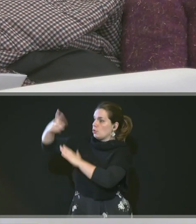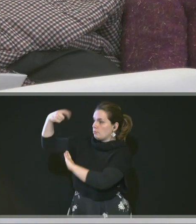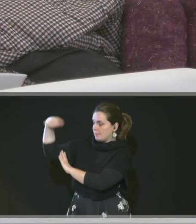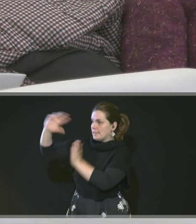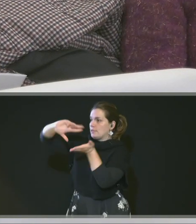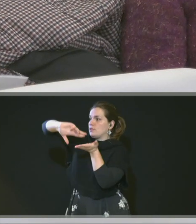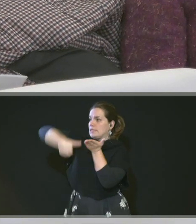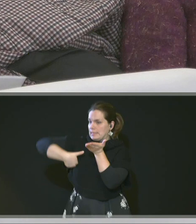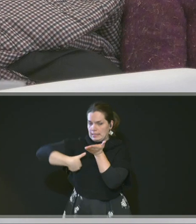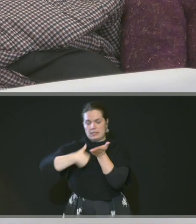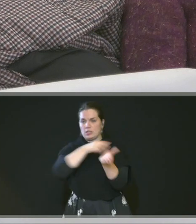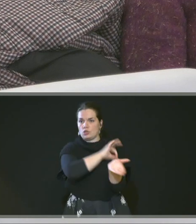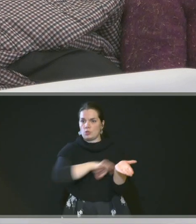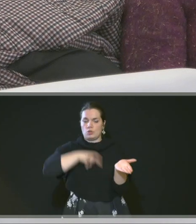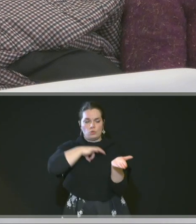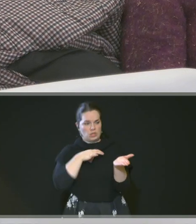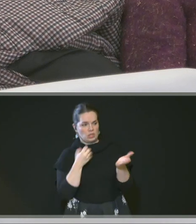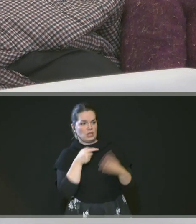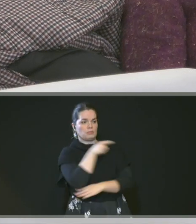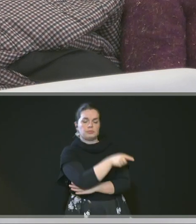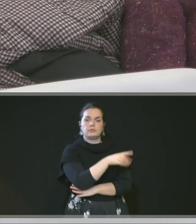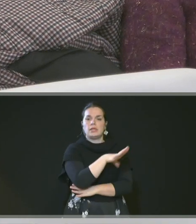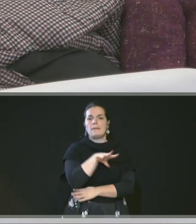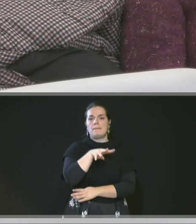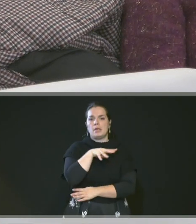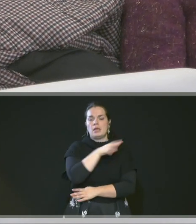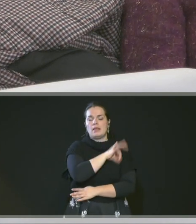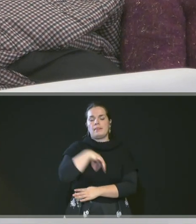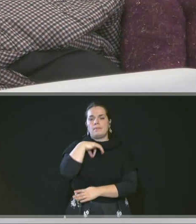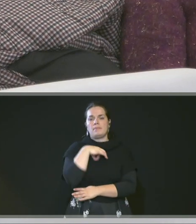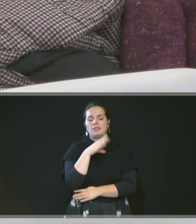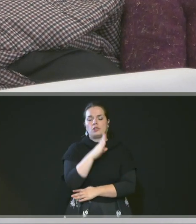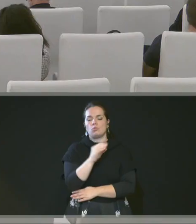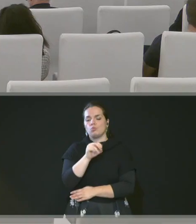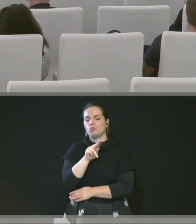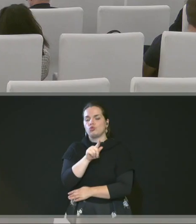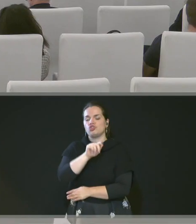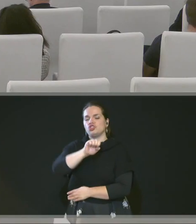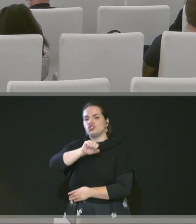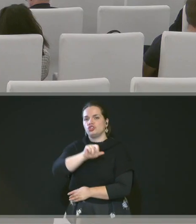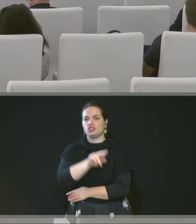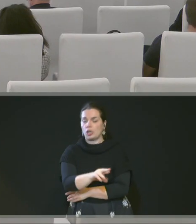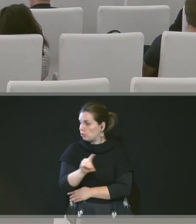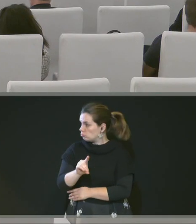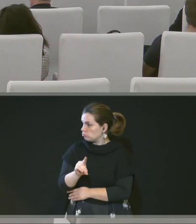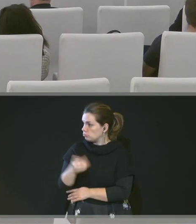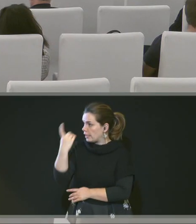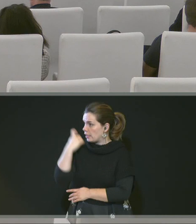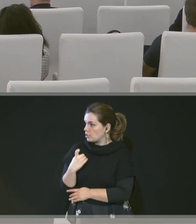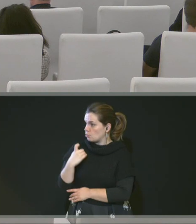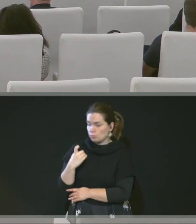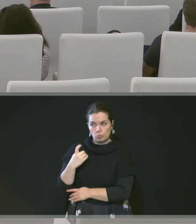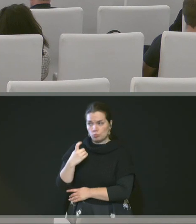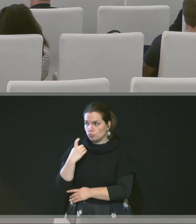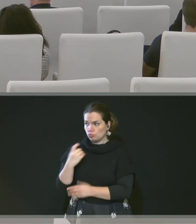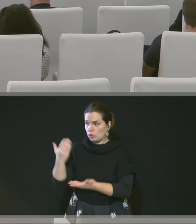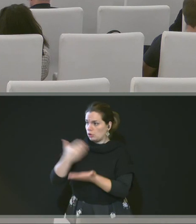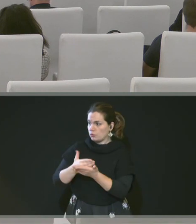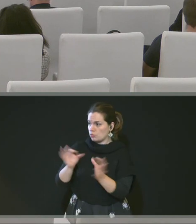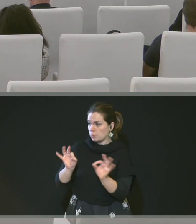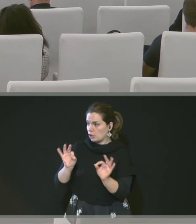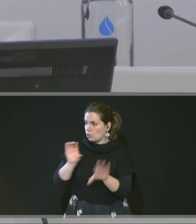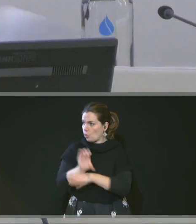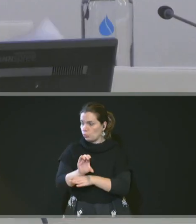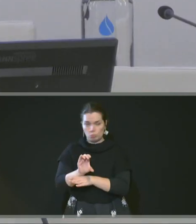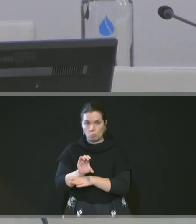l'acte notarié chez Maître Boujard Y a-t-il des questions ? Non, pas d'intervention donc pas de vote contre